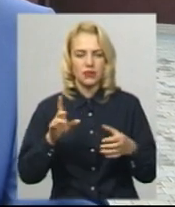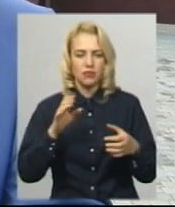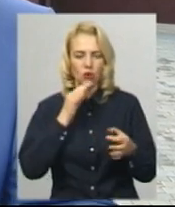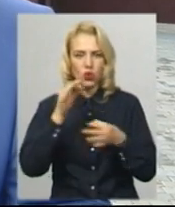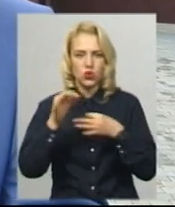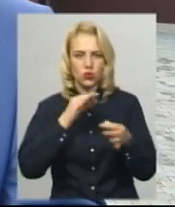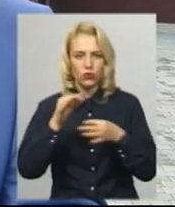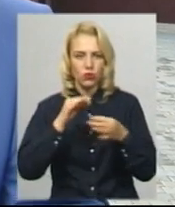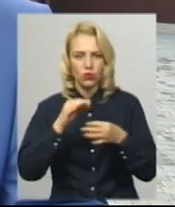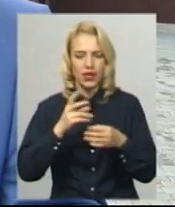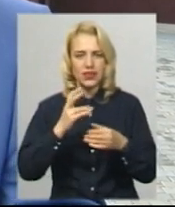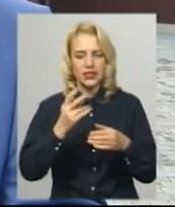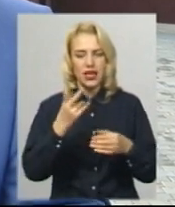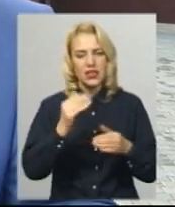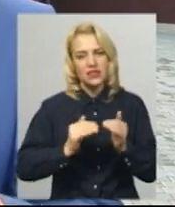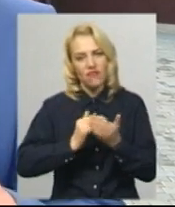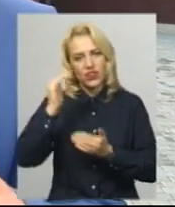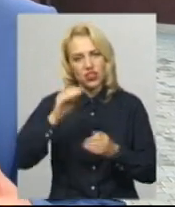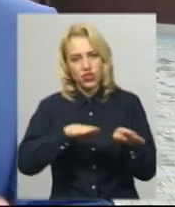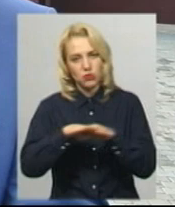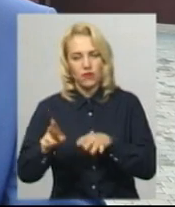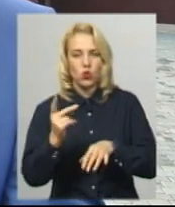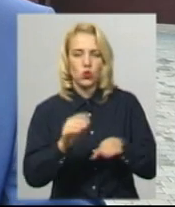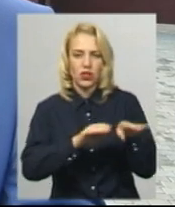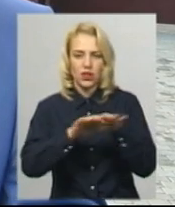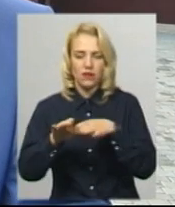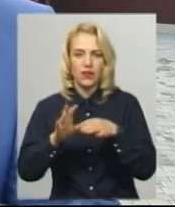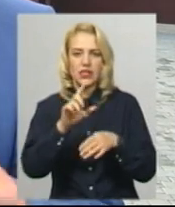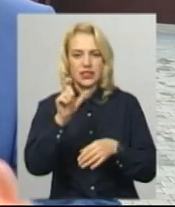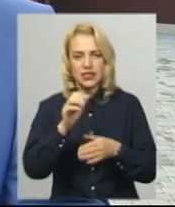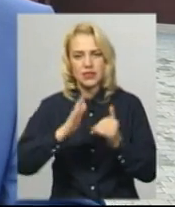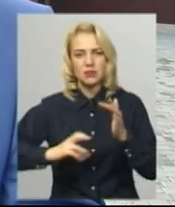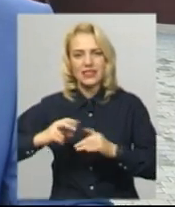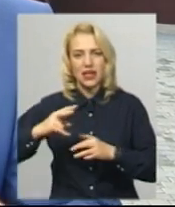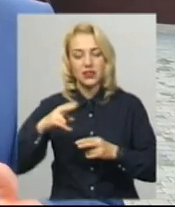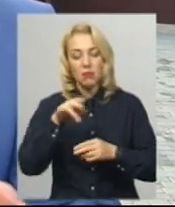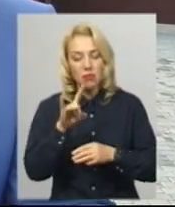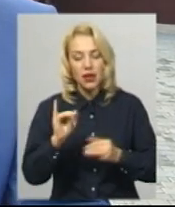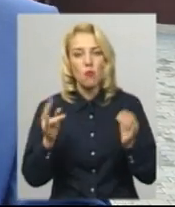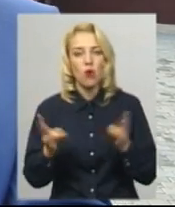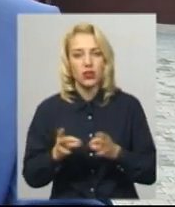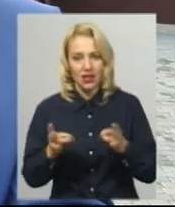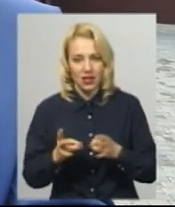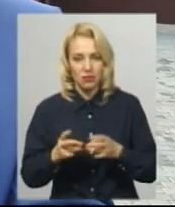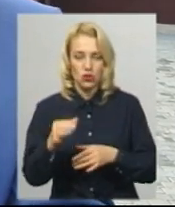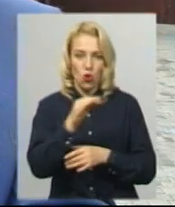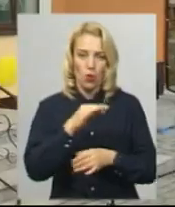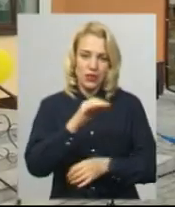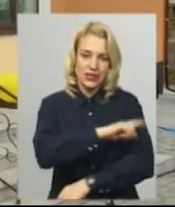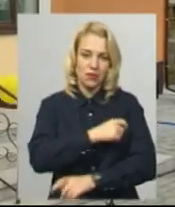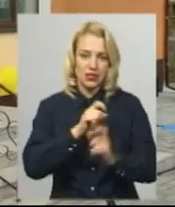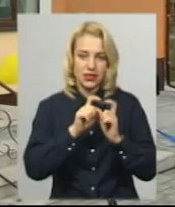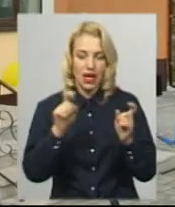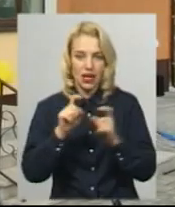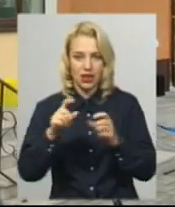другому рівні, з районною лікарнею, з вузькими спеціалістами, при потребі, і з обласними закладами. У